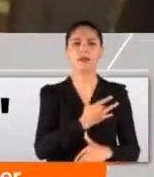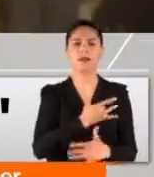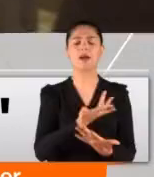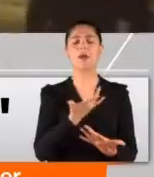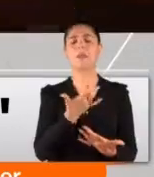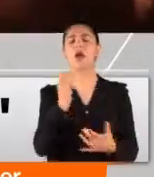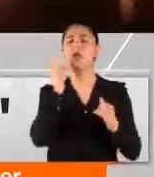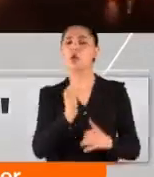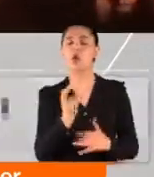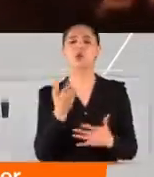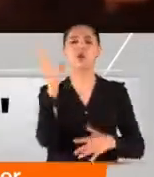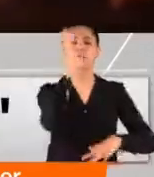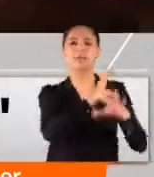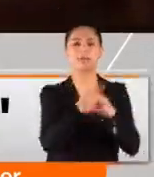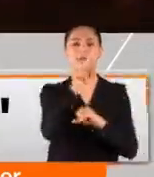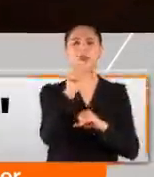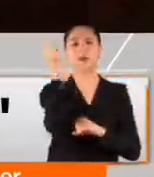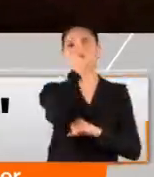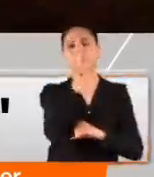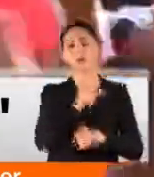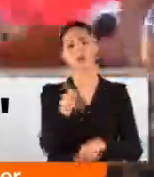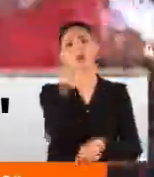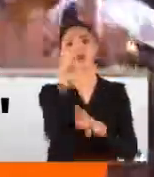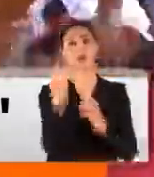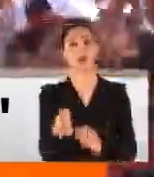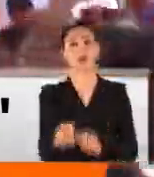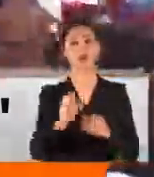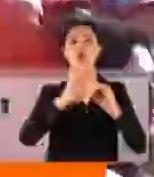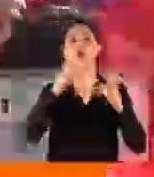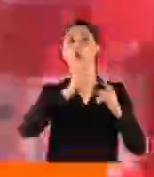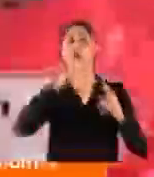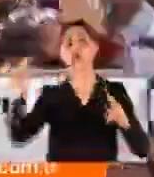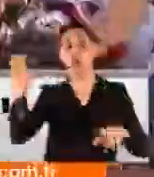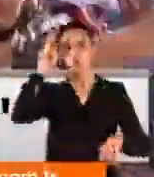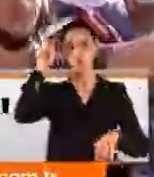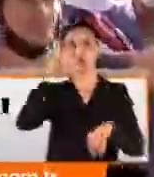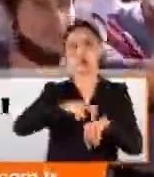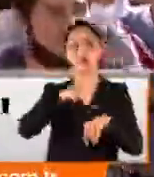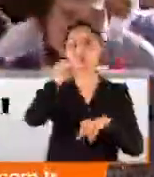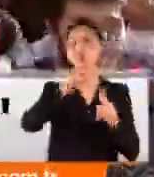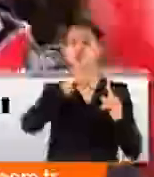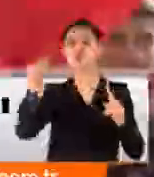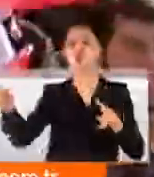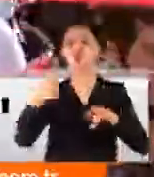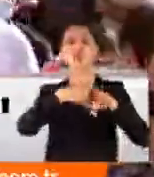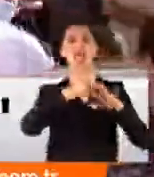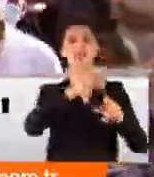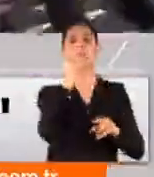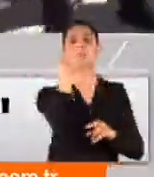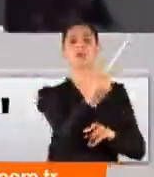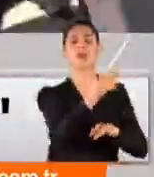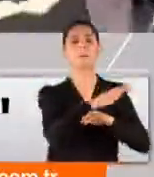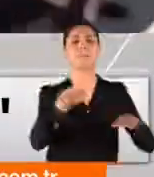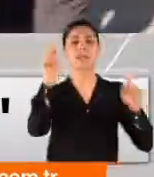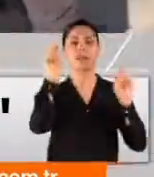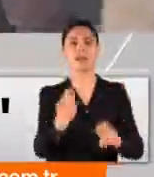art niyeti, gizli gündemleri sonlandırdı. Çözüm sürecini hatırlattı. Süreci HDP'nin bitirdiğini söyledi.